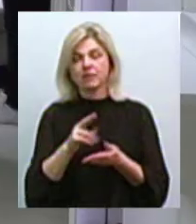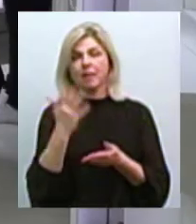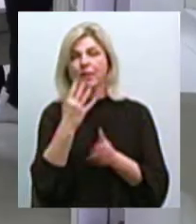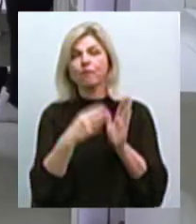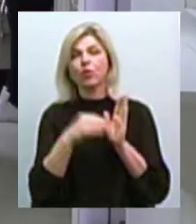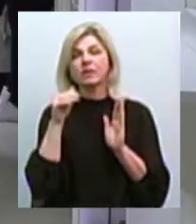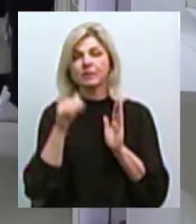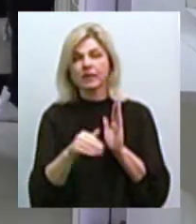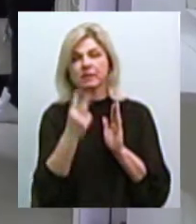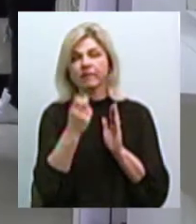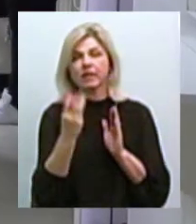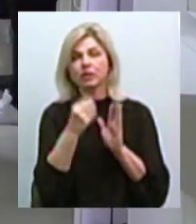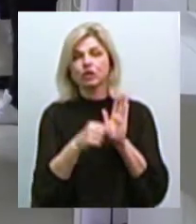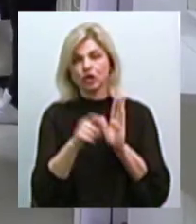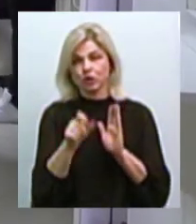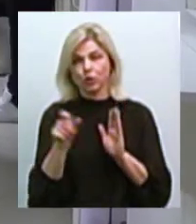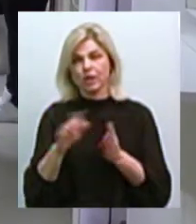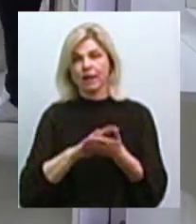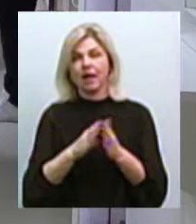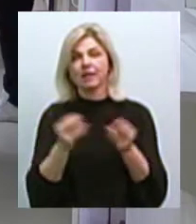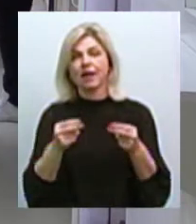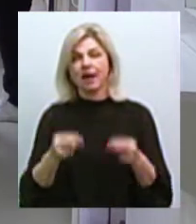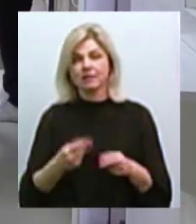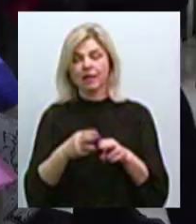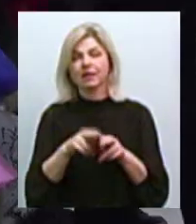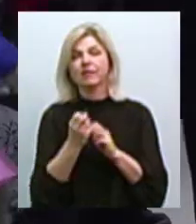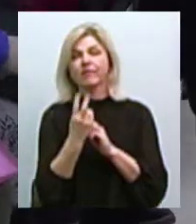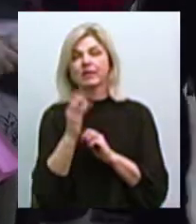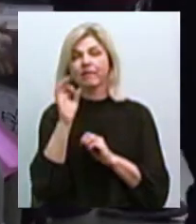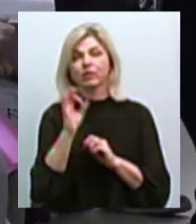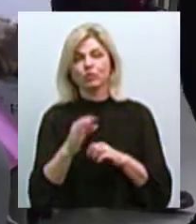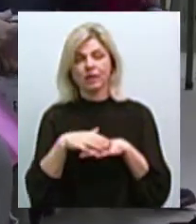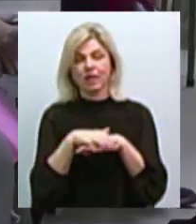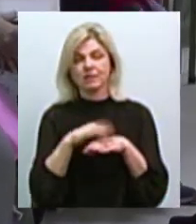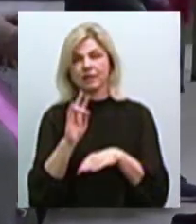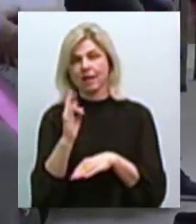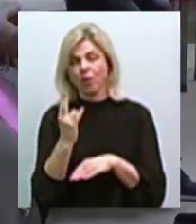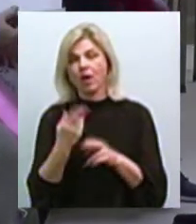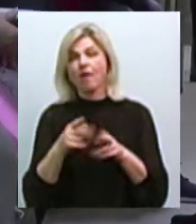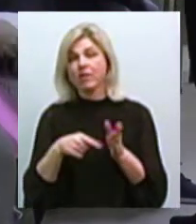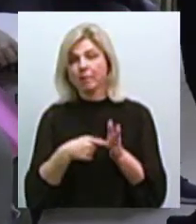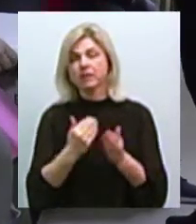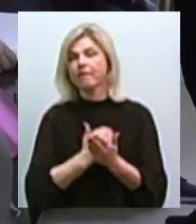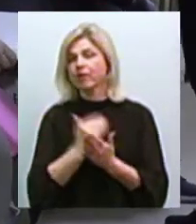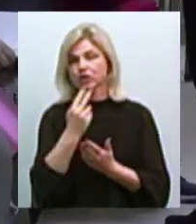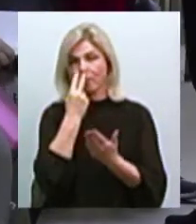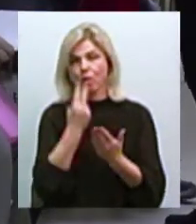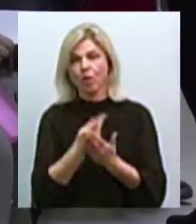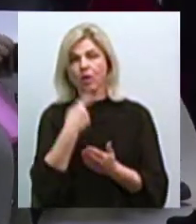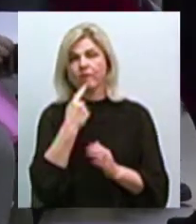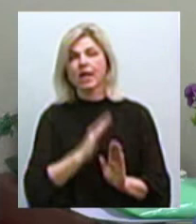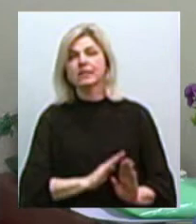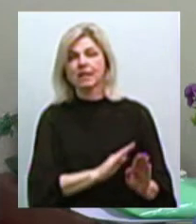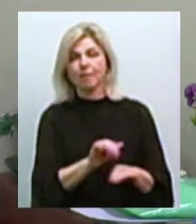тисяч 236 пацієнтів. Це 12% населення Миколаєва. У місті це найвищий показник, говорить заступниця головного